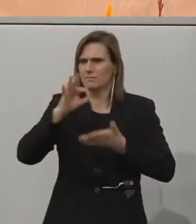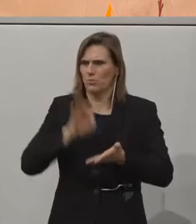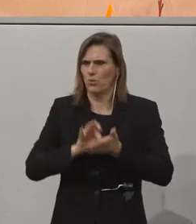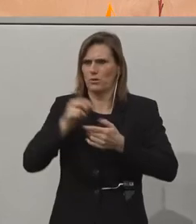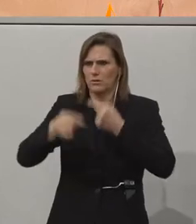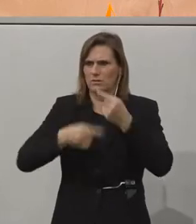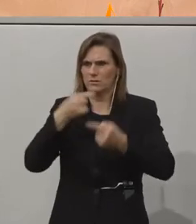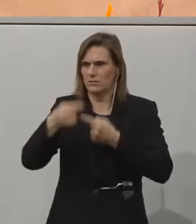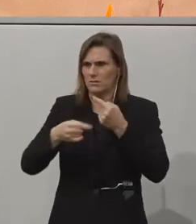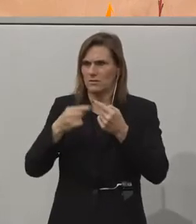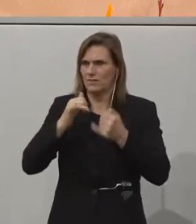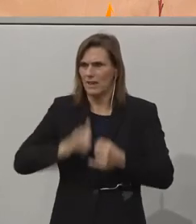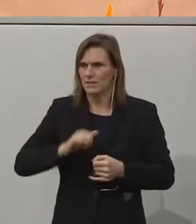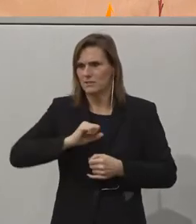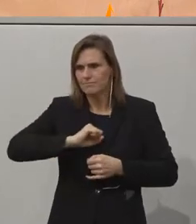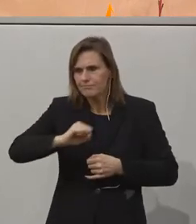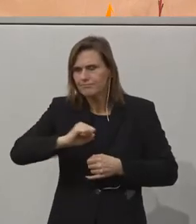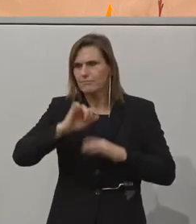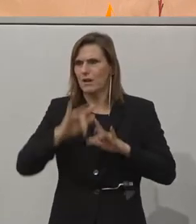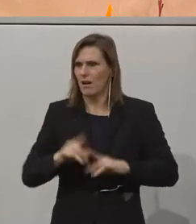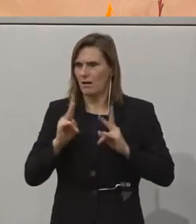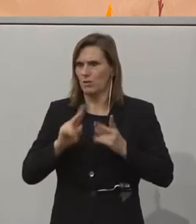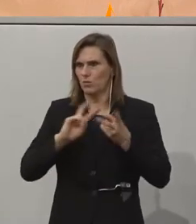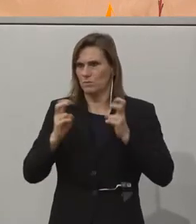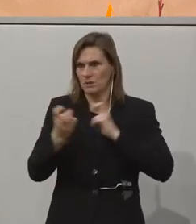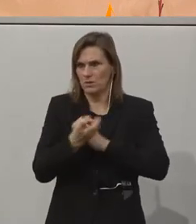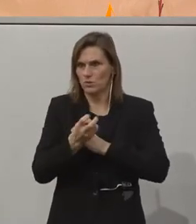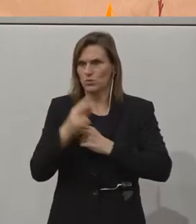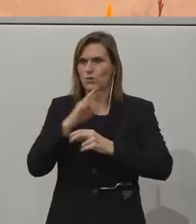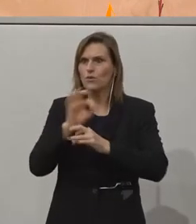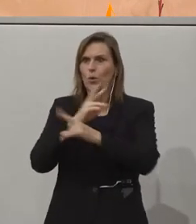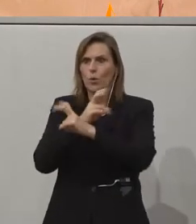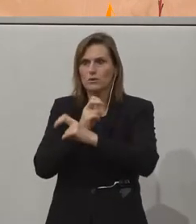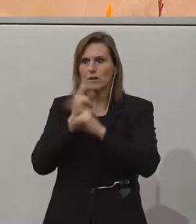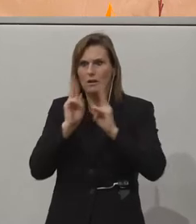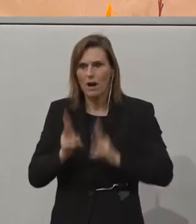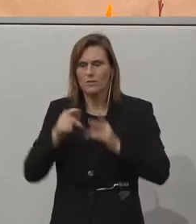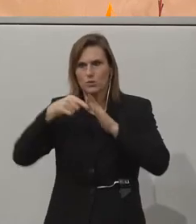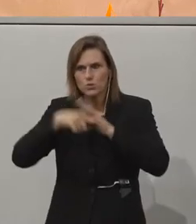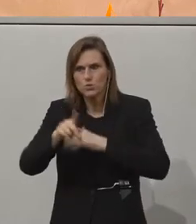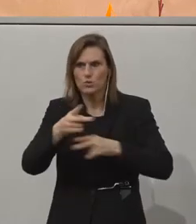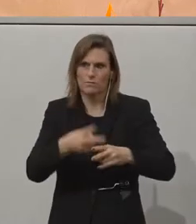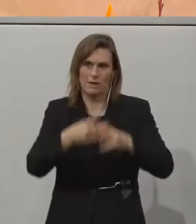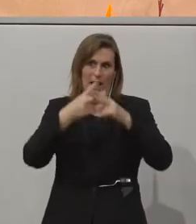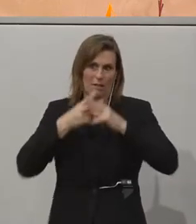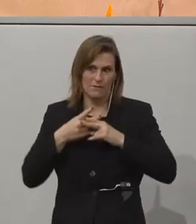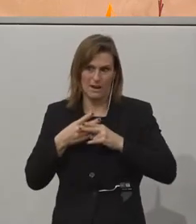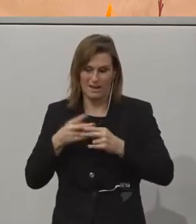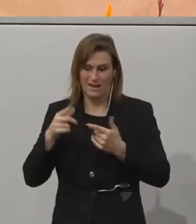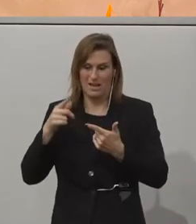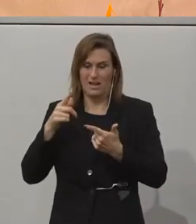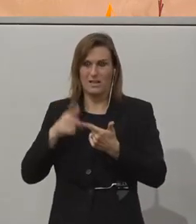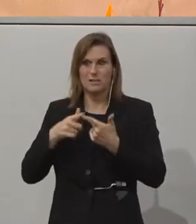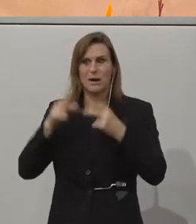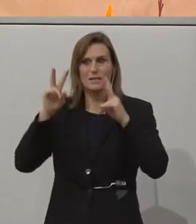PS, die wir jetzt auch hereingebracht haben, damit wir das für Österreich zugänglich machen. Es wäre hilfreich. Das zweite Thema